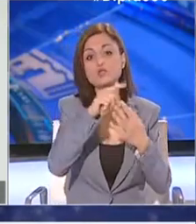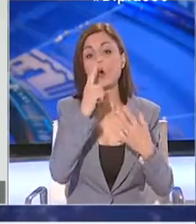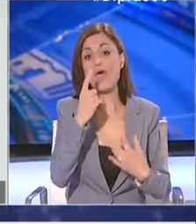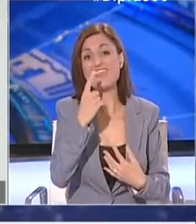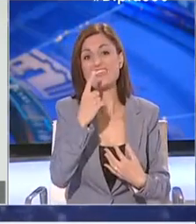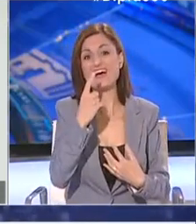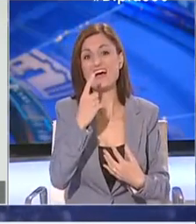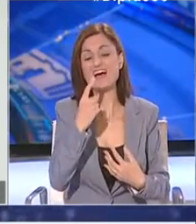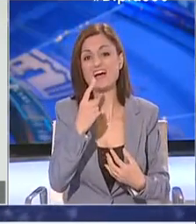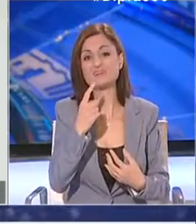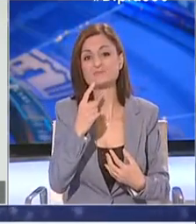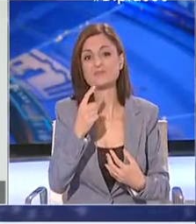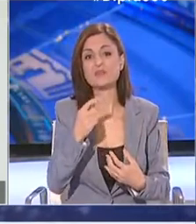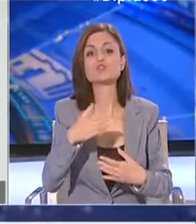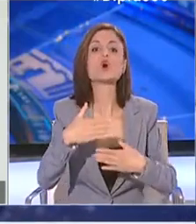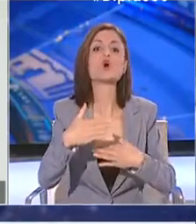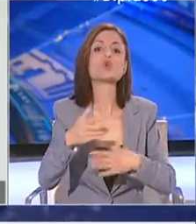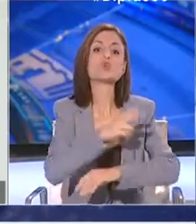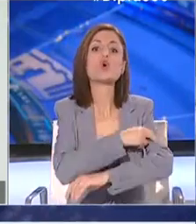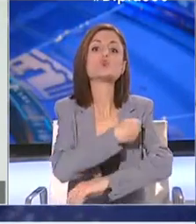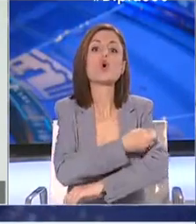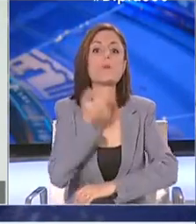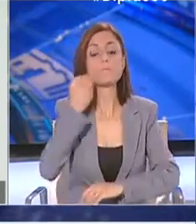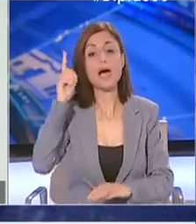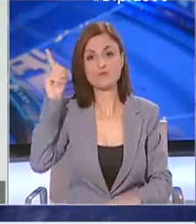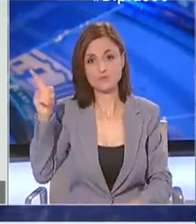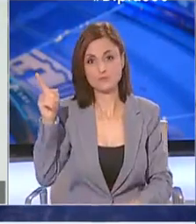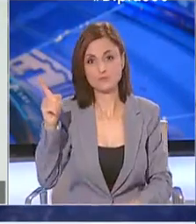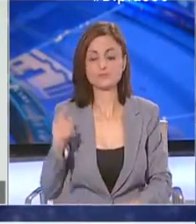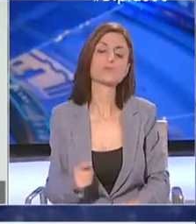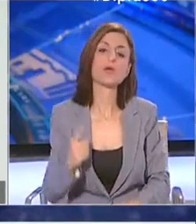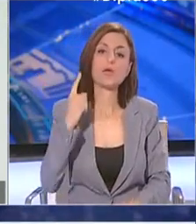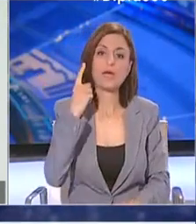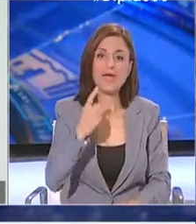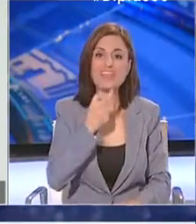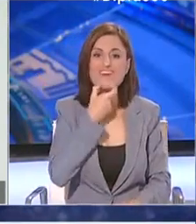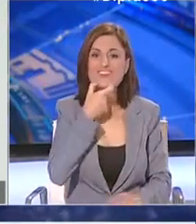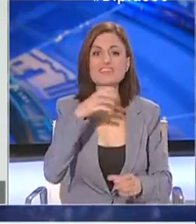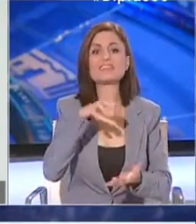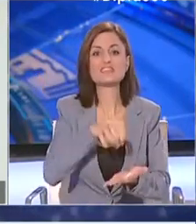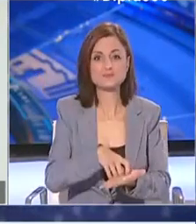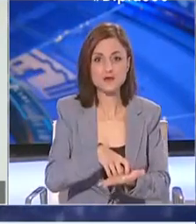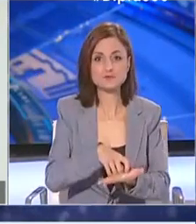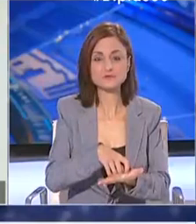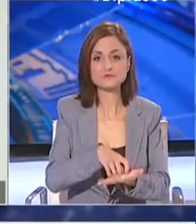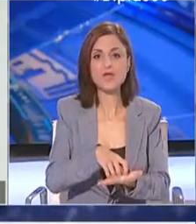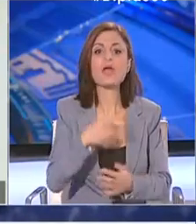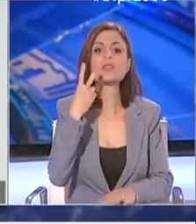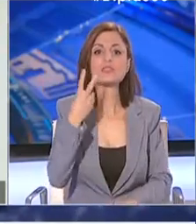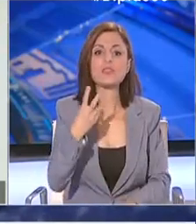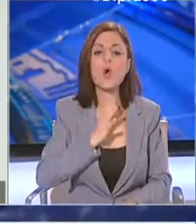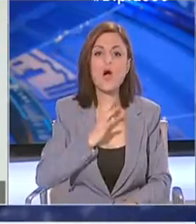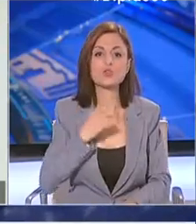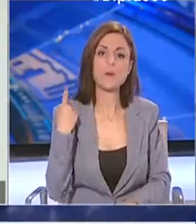είναι από το κλώστερ του Γενικού Νοσοκομείου ΠΑΦ. Ένα άτομα από τις Βρετανικές Βάσεις, δύο